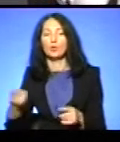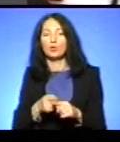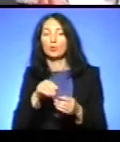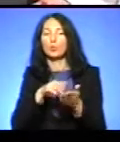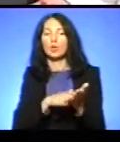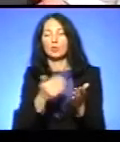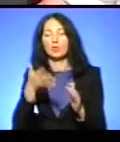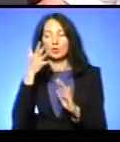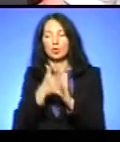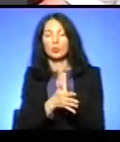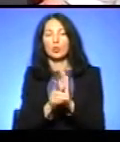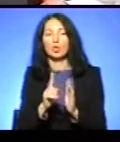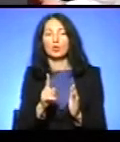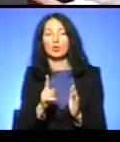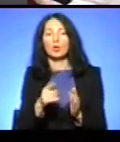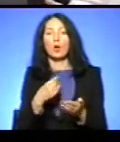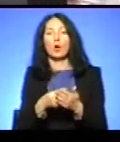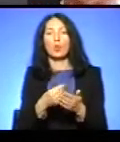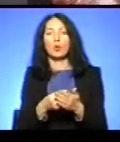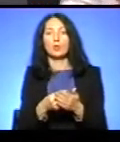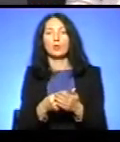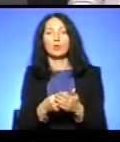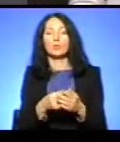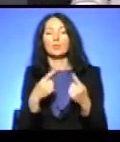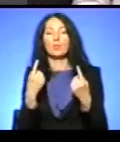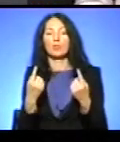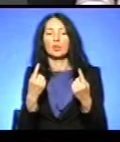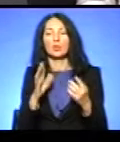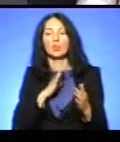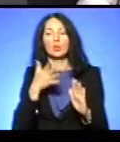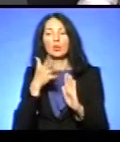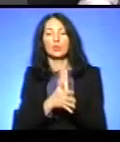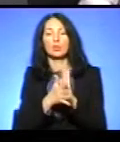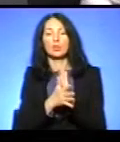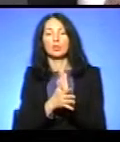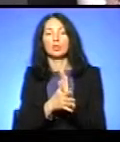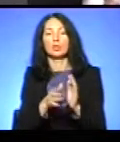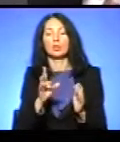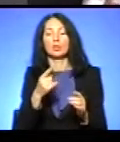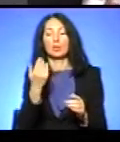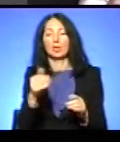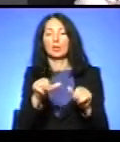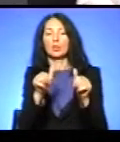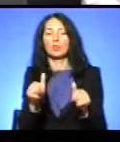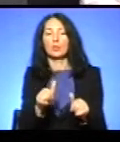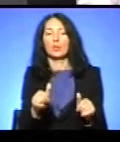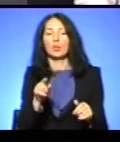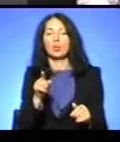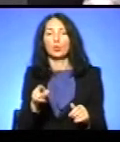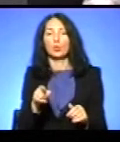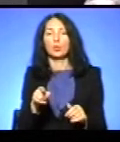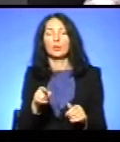кошти завеликі були витрачені на їхнє формування. Тут